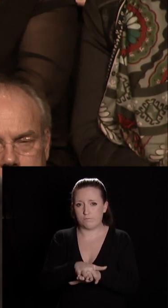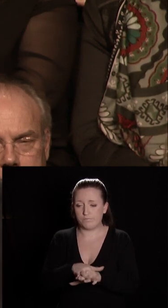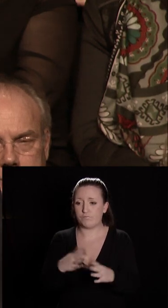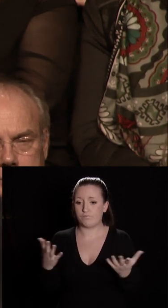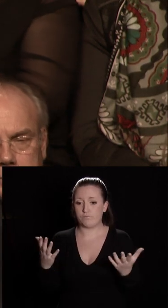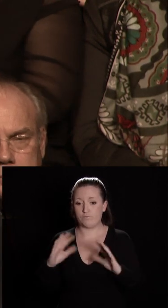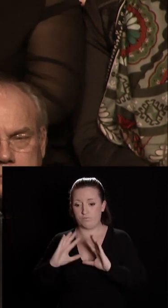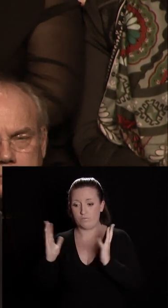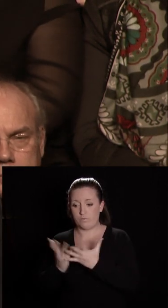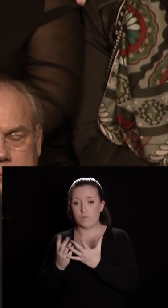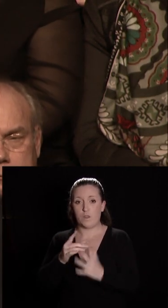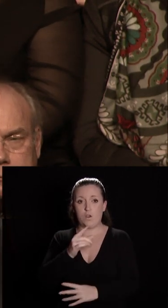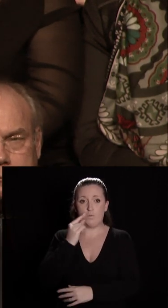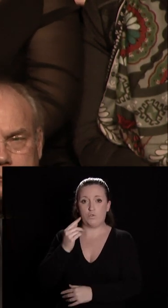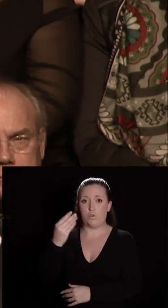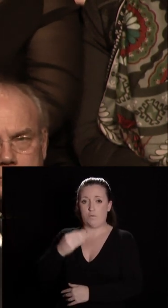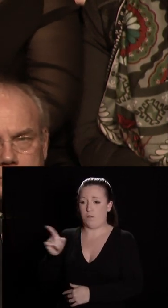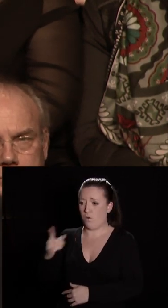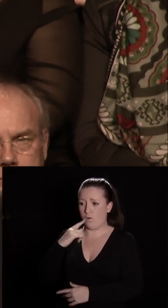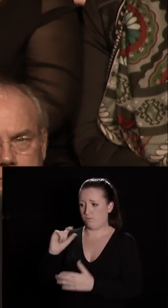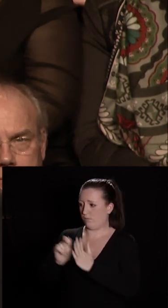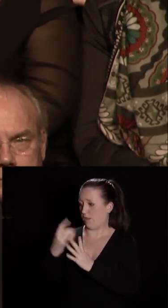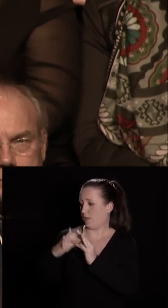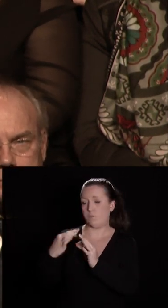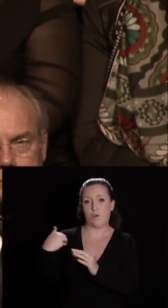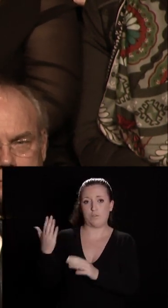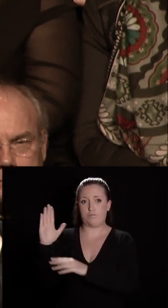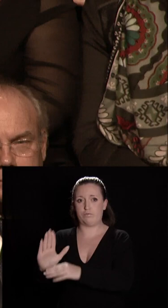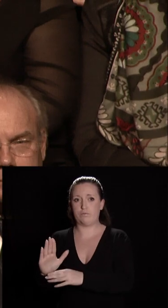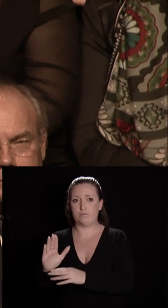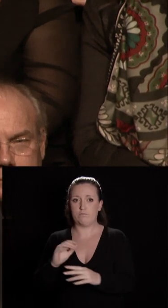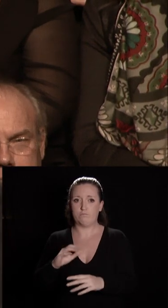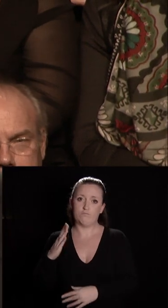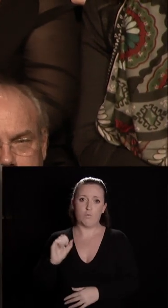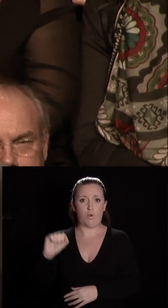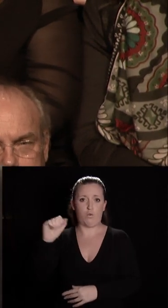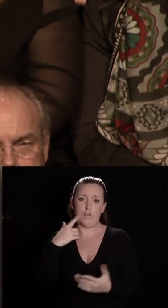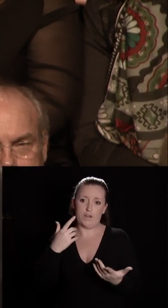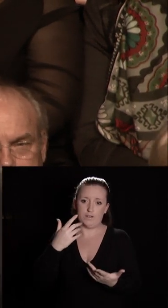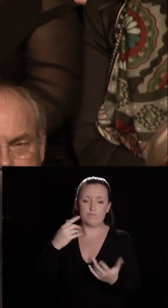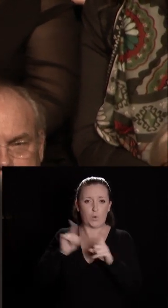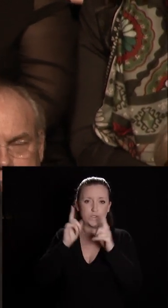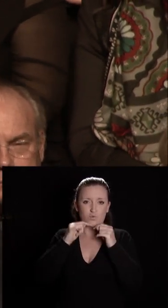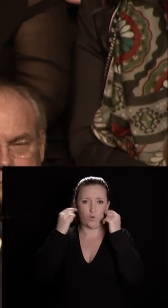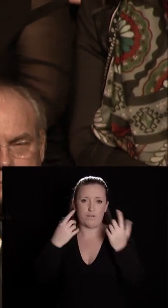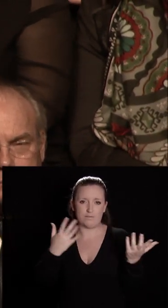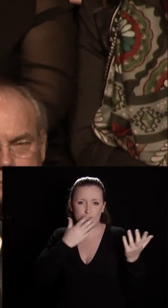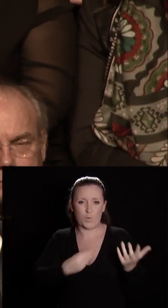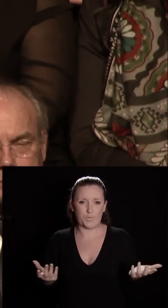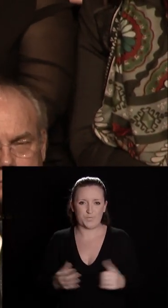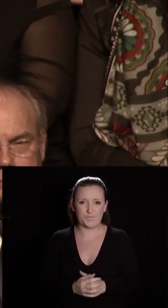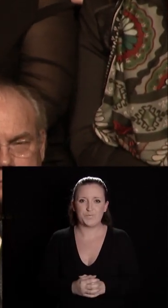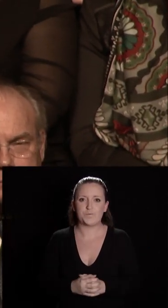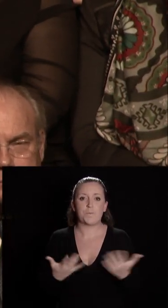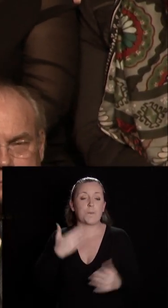Iamo nous y représentait en novembre, le point levé, ça lui va bien et un beau sourire à voir. Vous